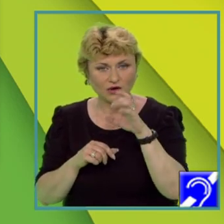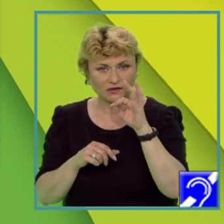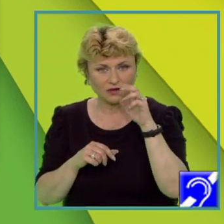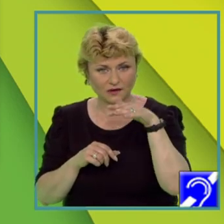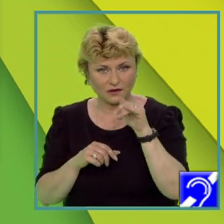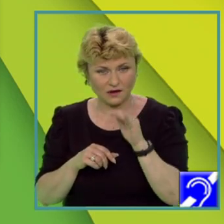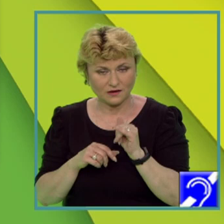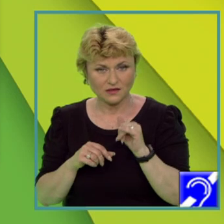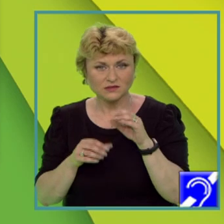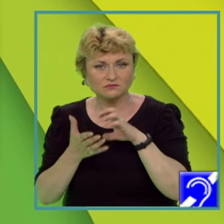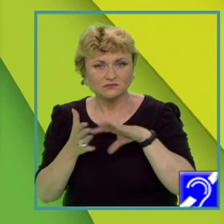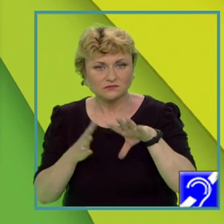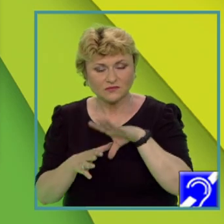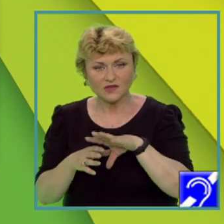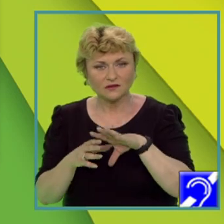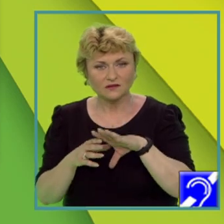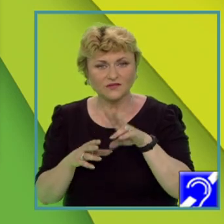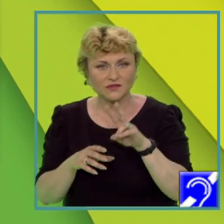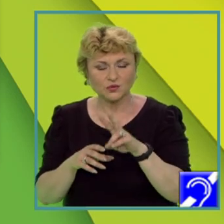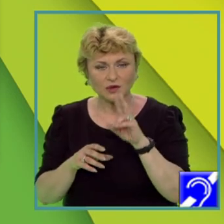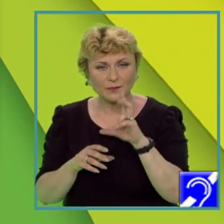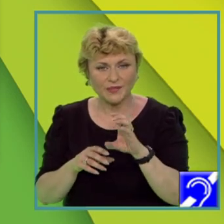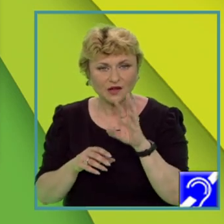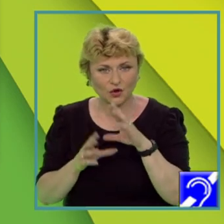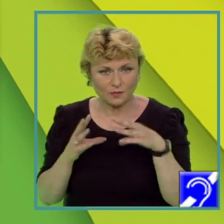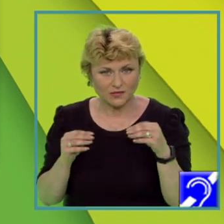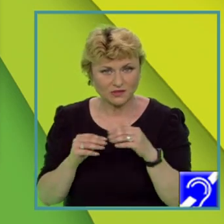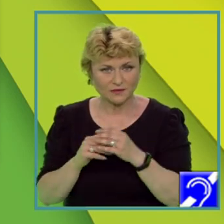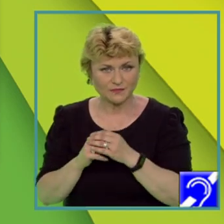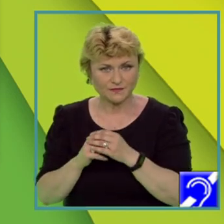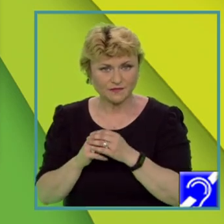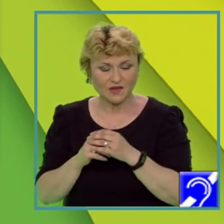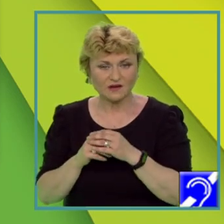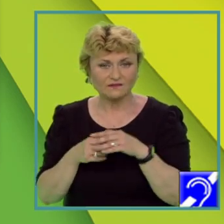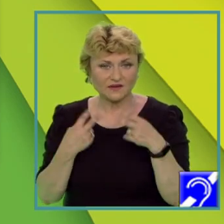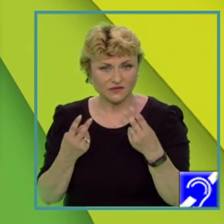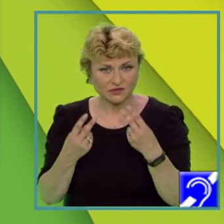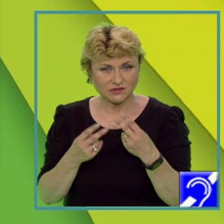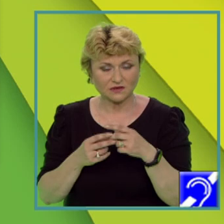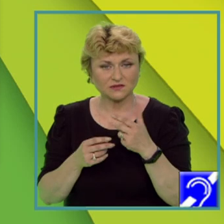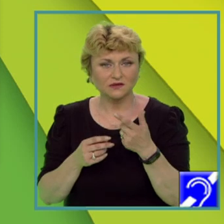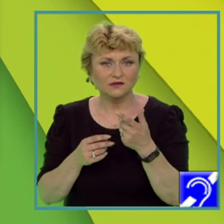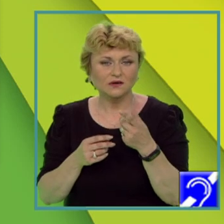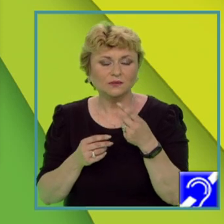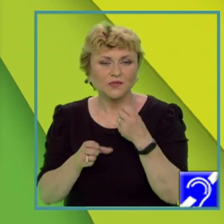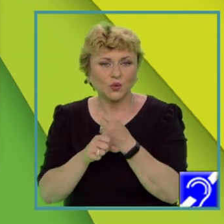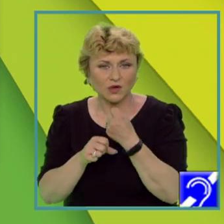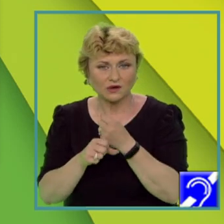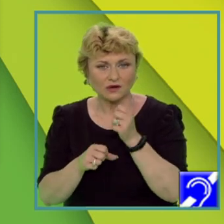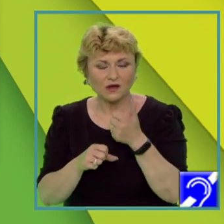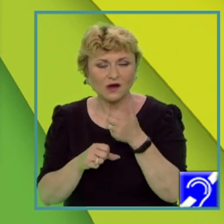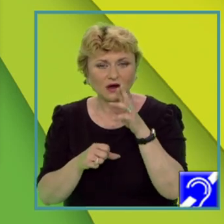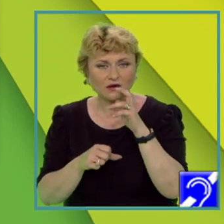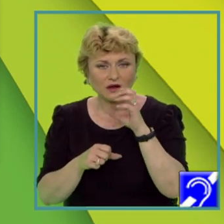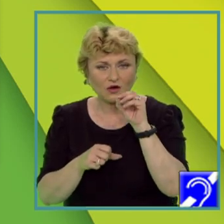câmpiei române. Relieful net de câmpie favorizează lucrările agricole. O altă